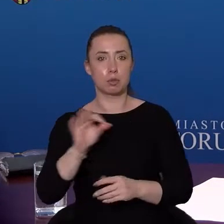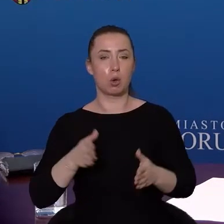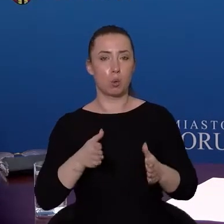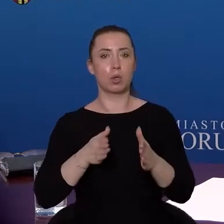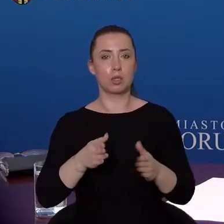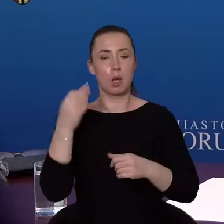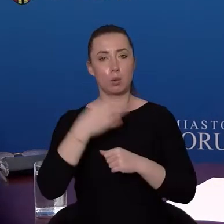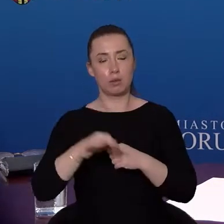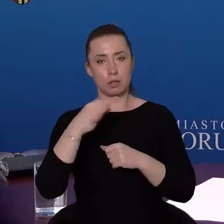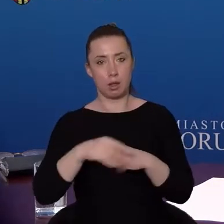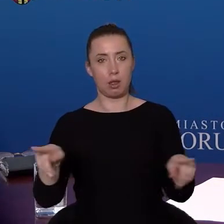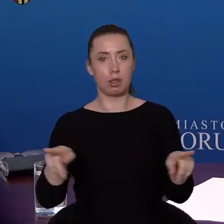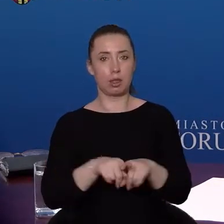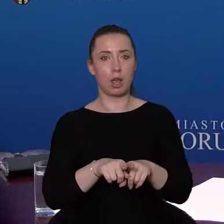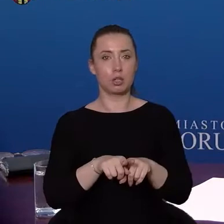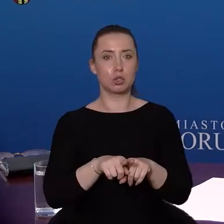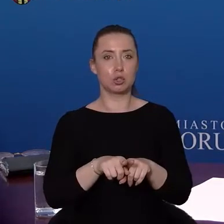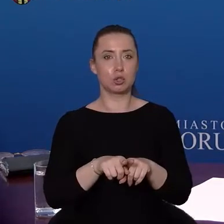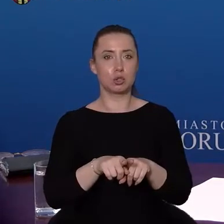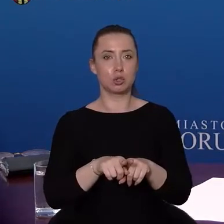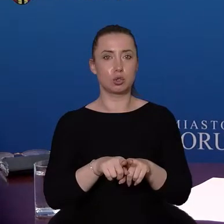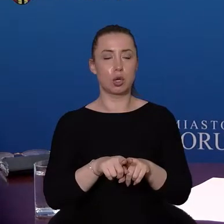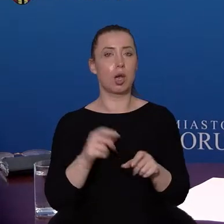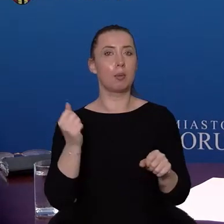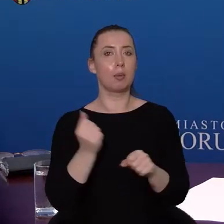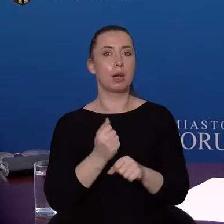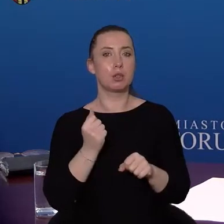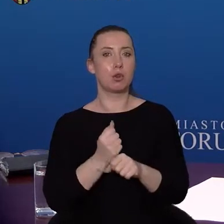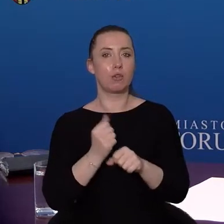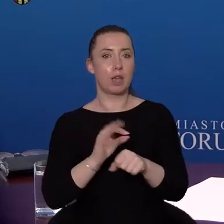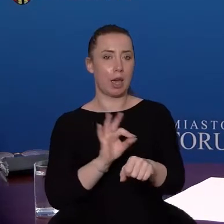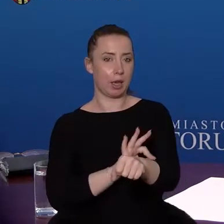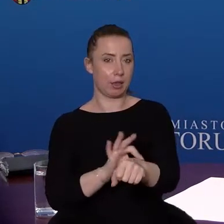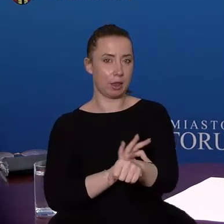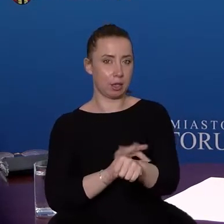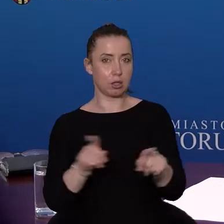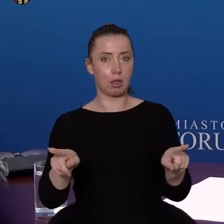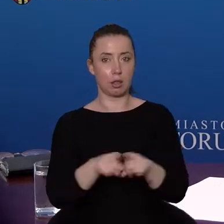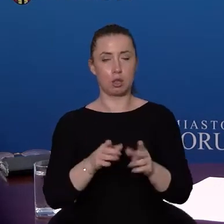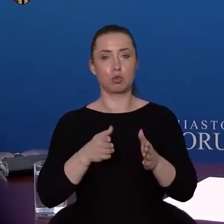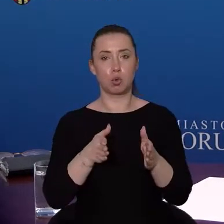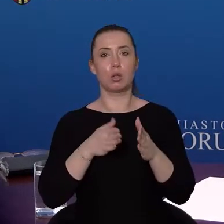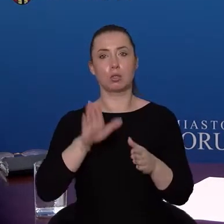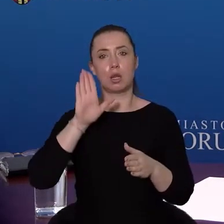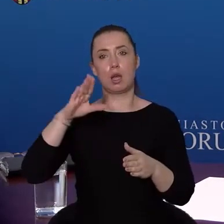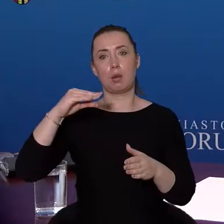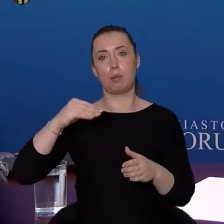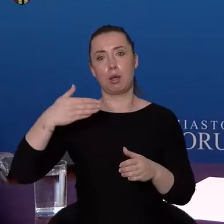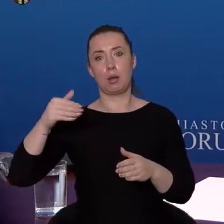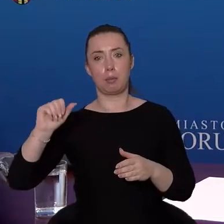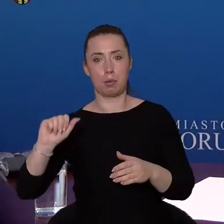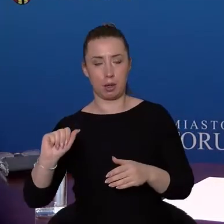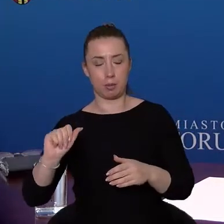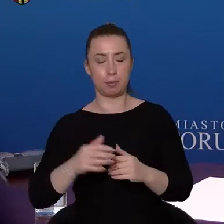także w Pracowni Genetyki Nowotworów Skłodowskiej-Curie i na BEMA też jest prowadzony taki